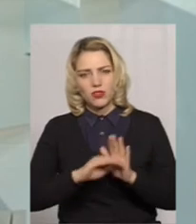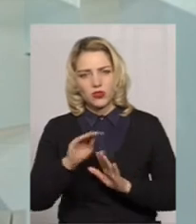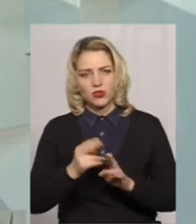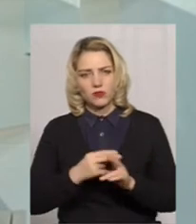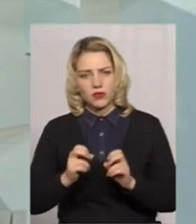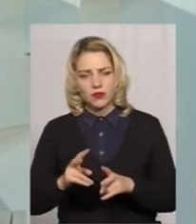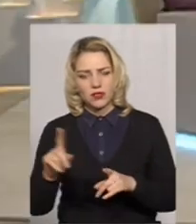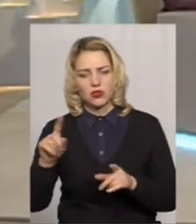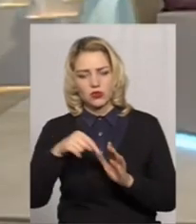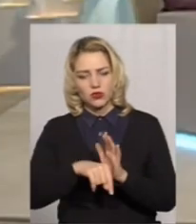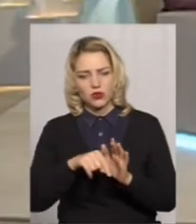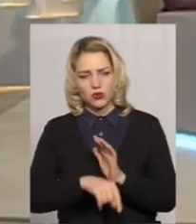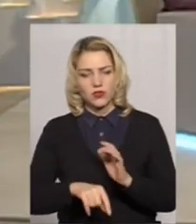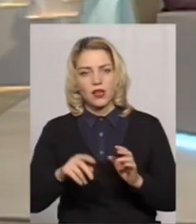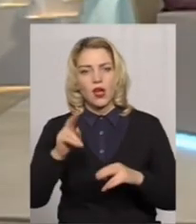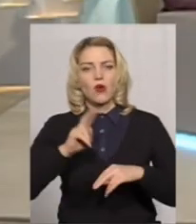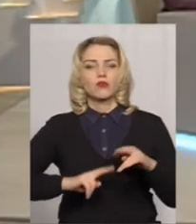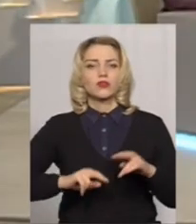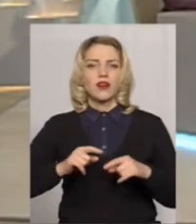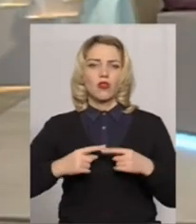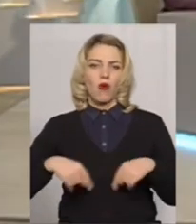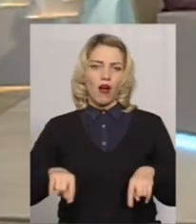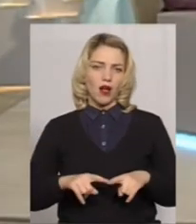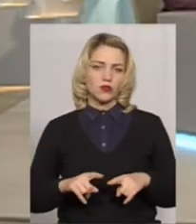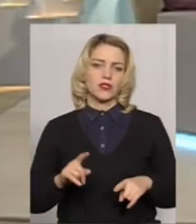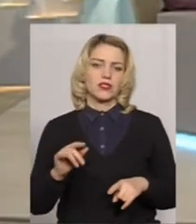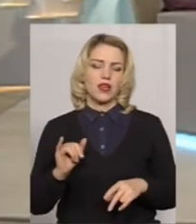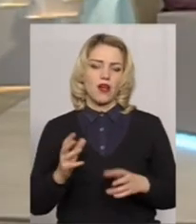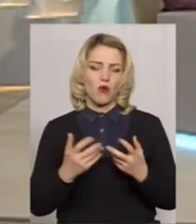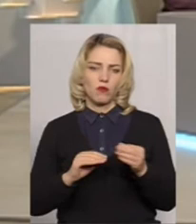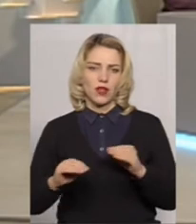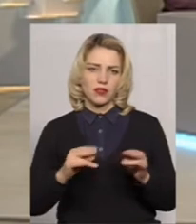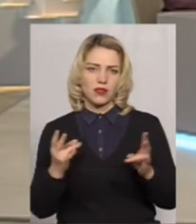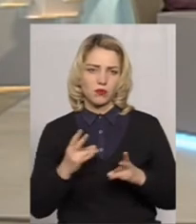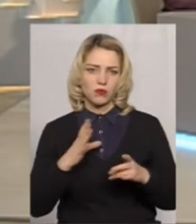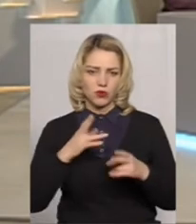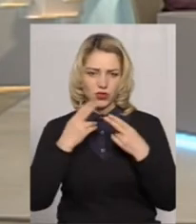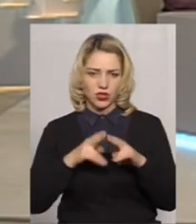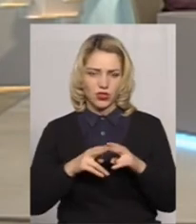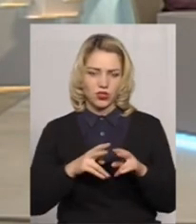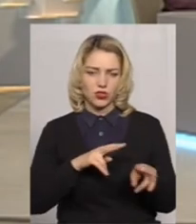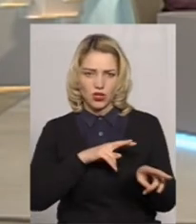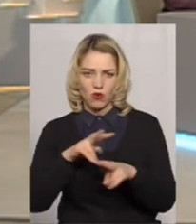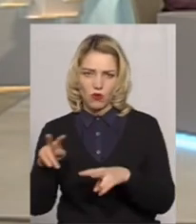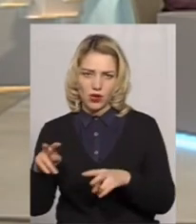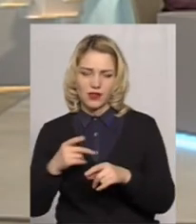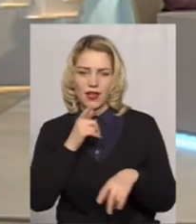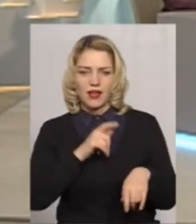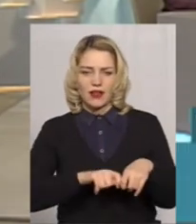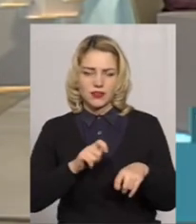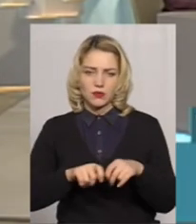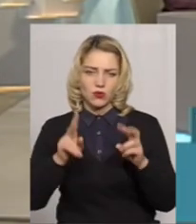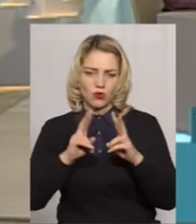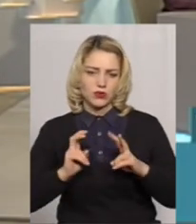будівельної галузі, обладнання повинно проходити технічний огляд, експертне обстеження. На жаль,